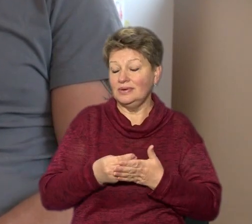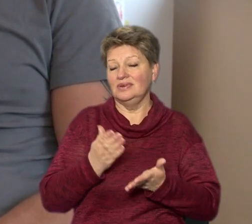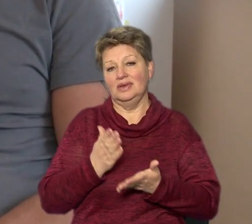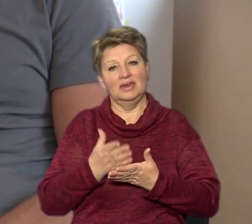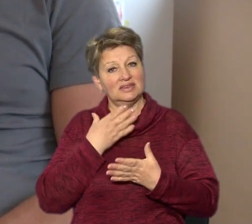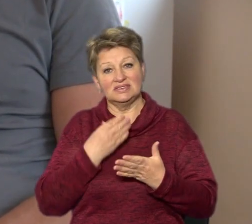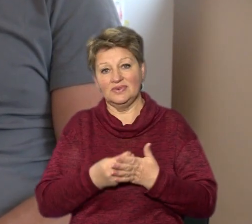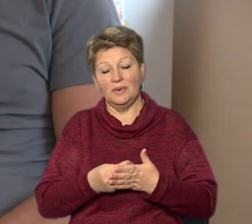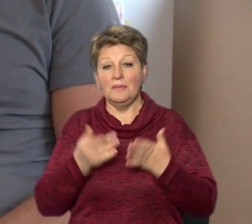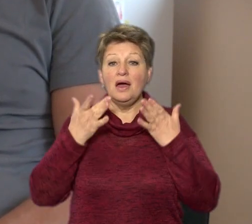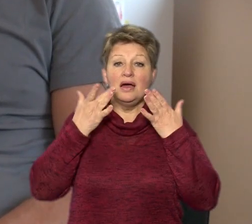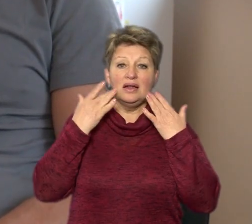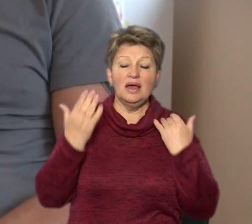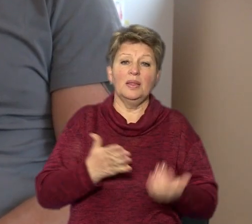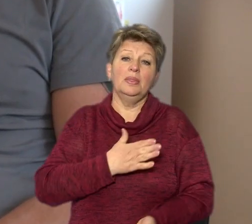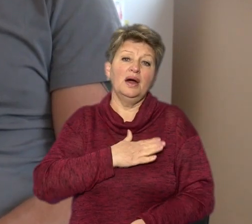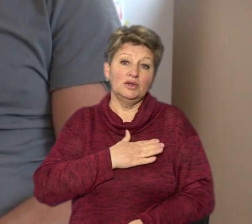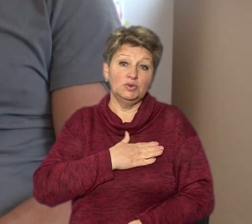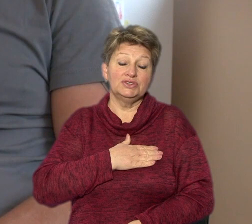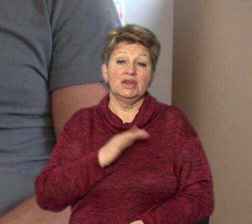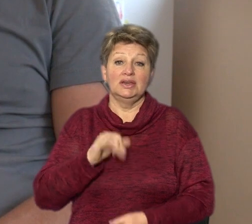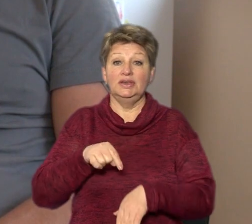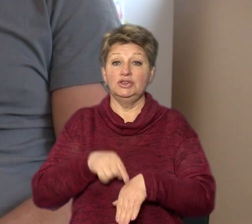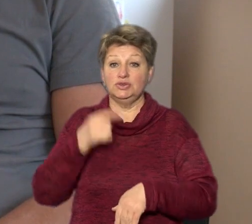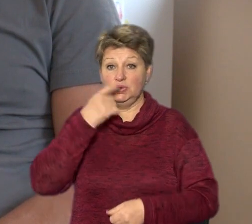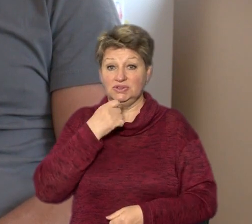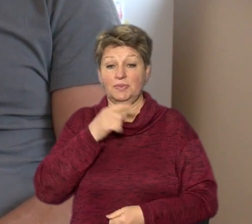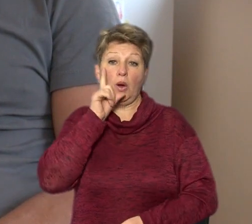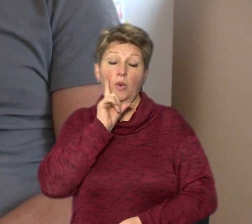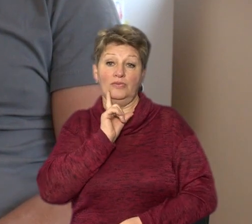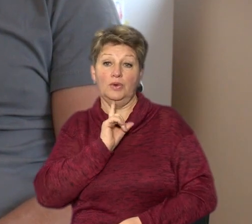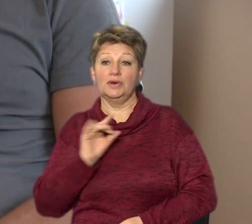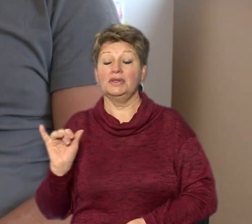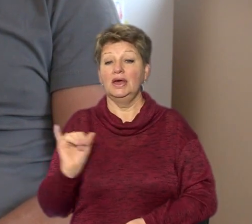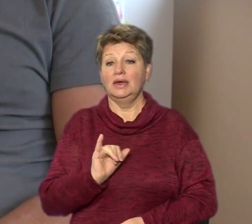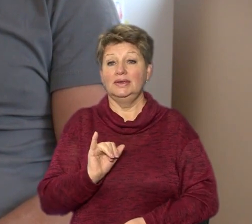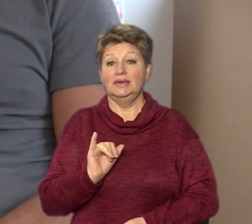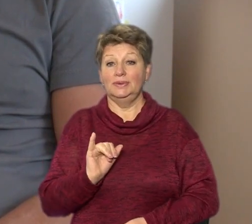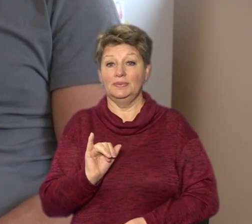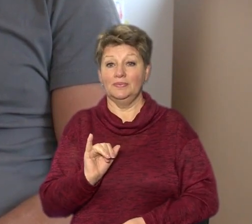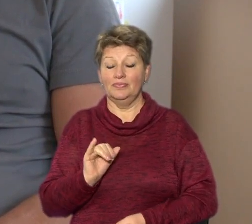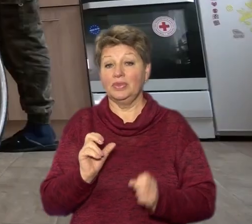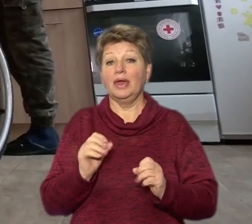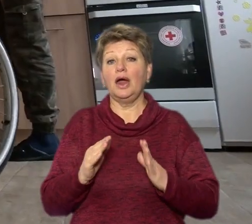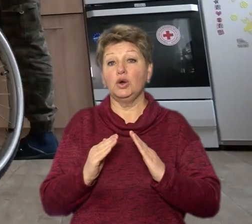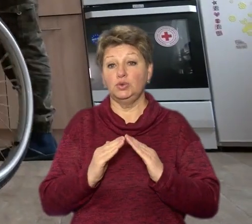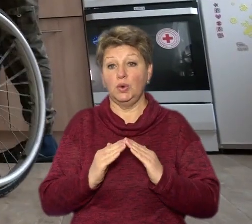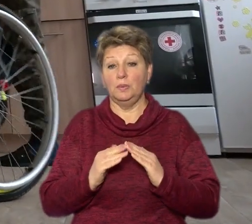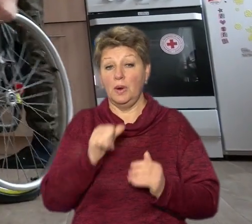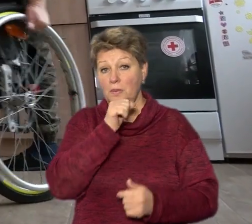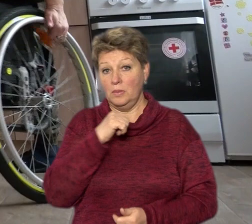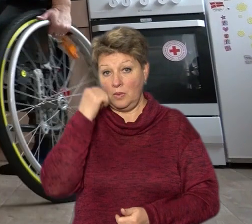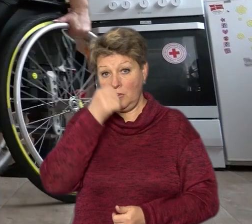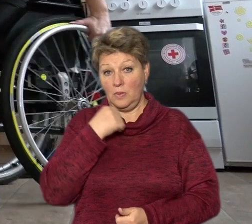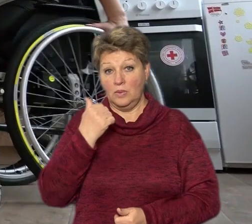набагато легше вже і на душі, і якось вже чувствуєш себе і комфортно, і як дома. Торік їхній